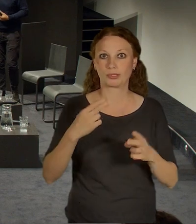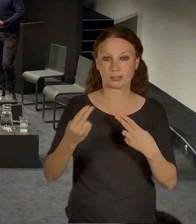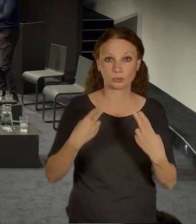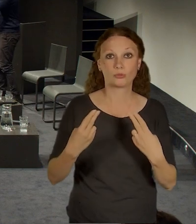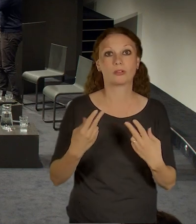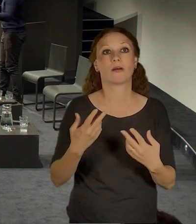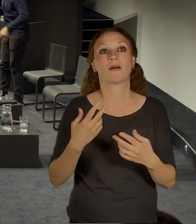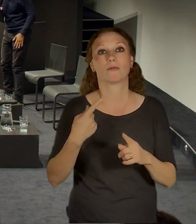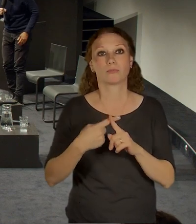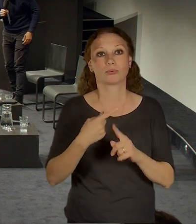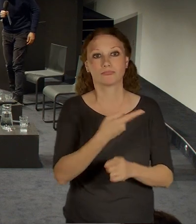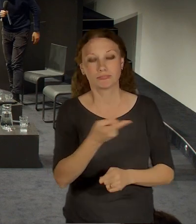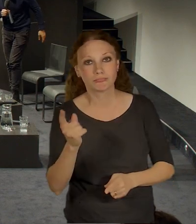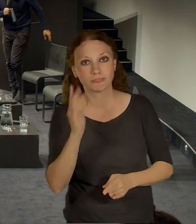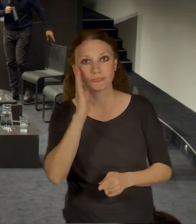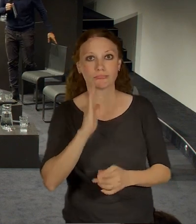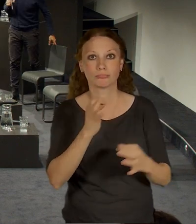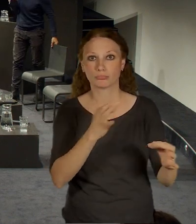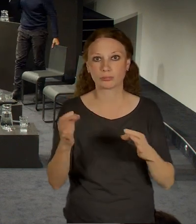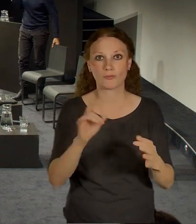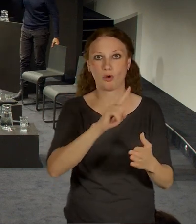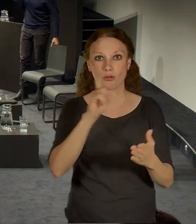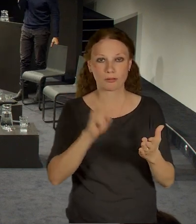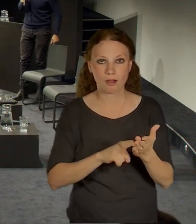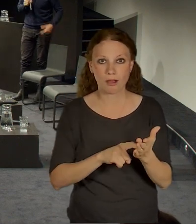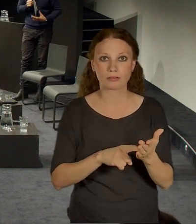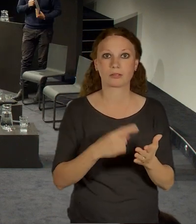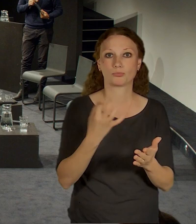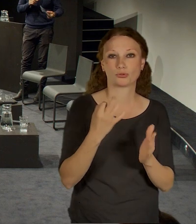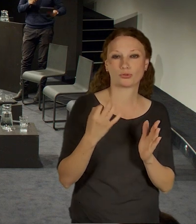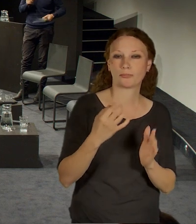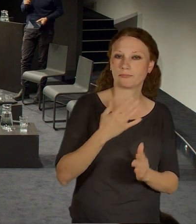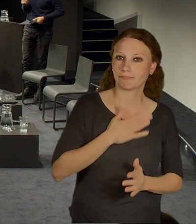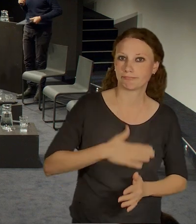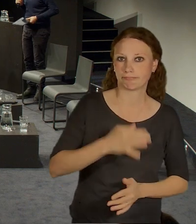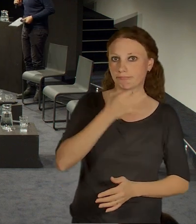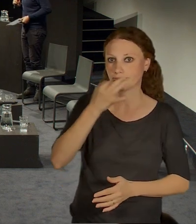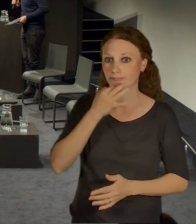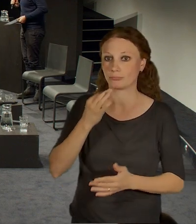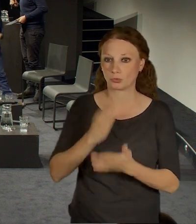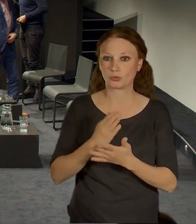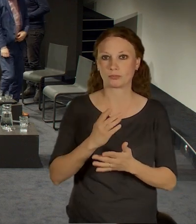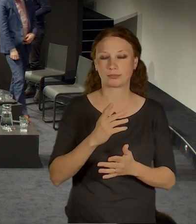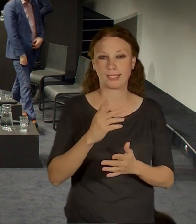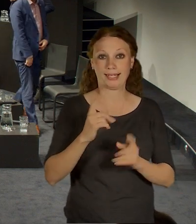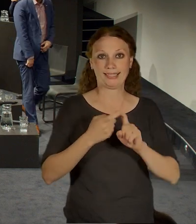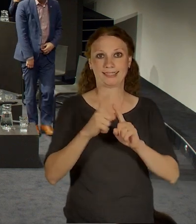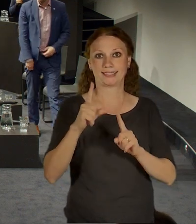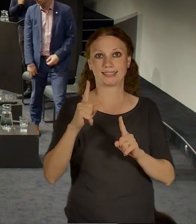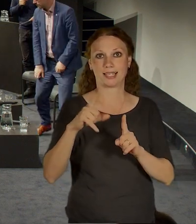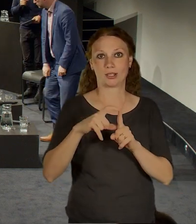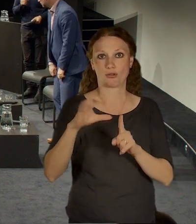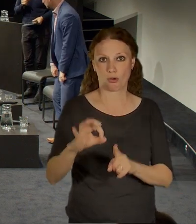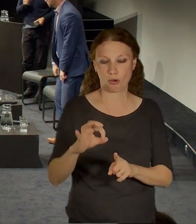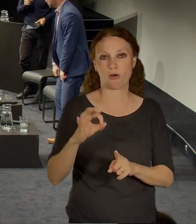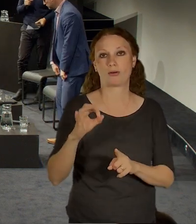případně připravili, prosím pánové, pojďte ke mně, abyste si připravili své dotazy. Já jsem některé dotazy dostal tady na slajdu, jak jsem zmiňoval,